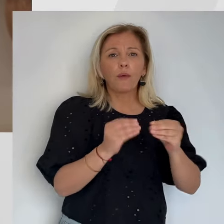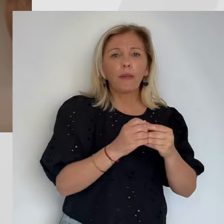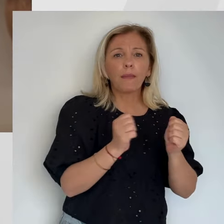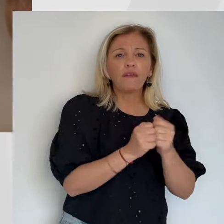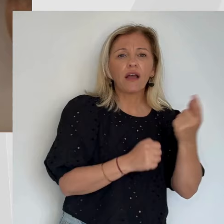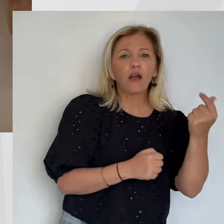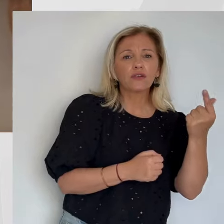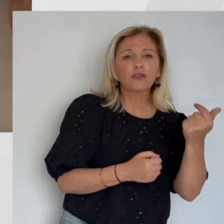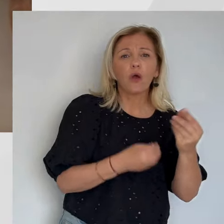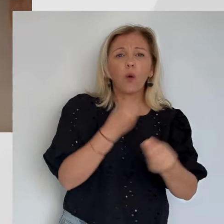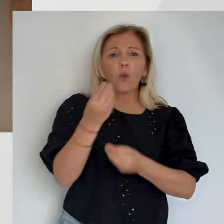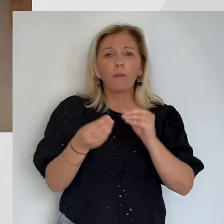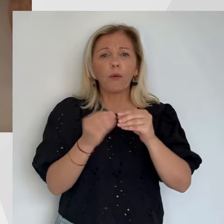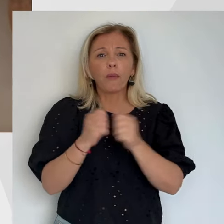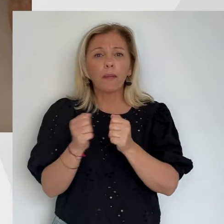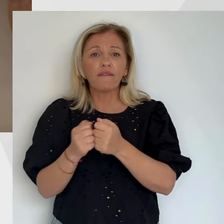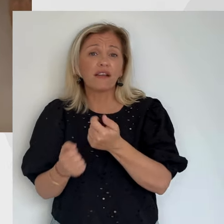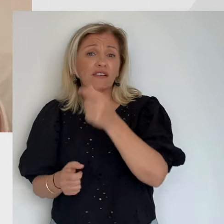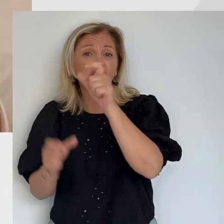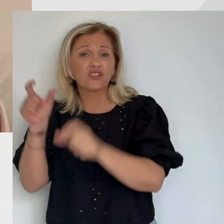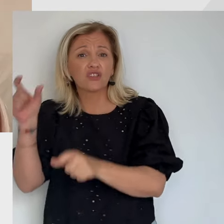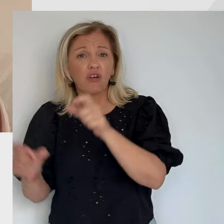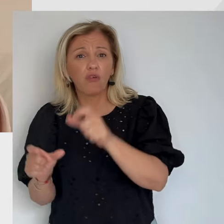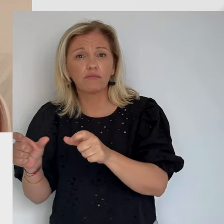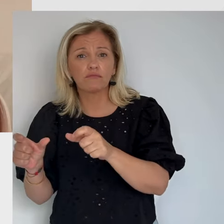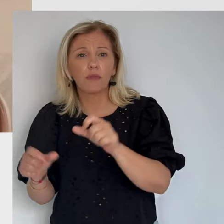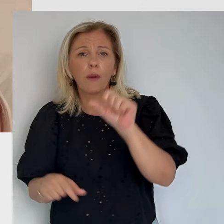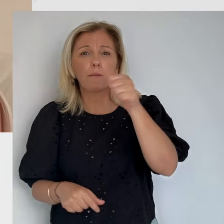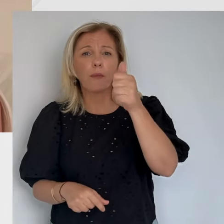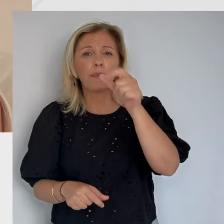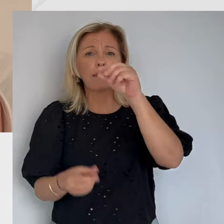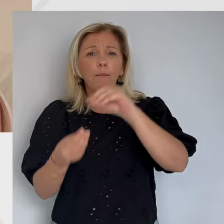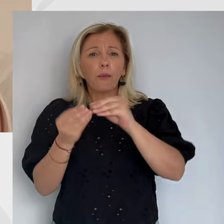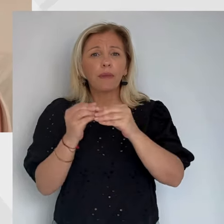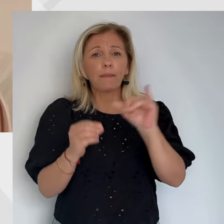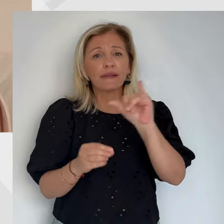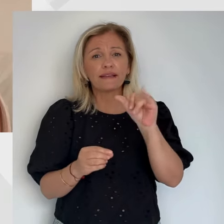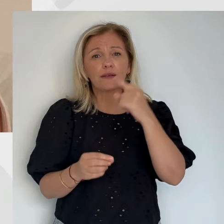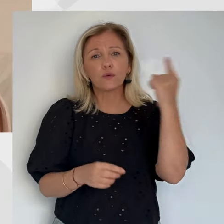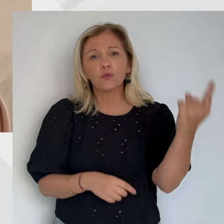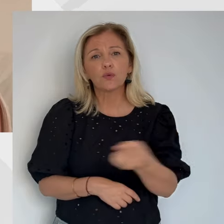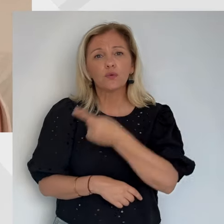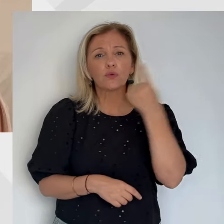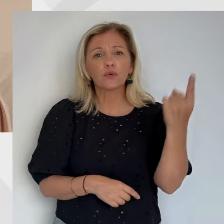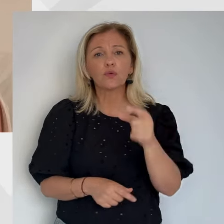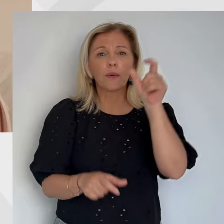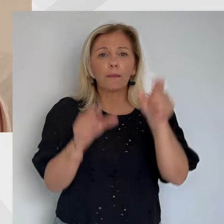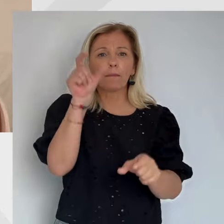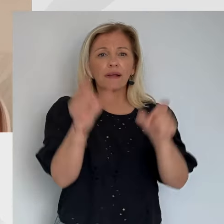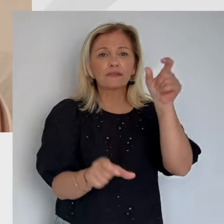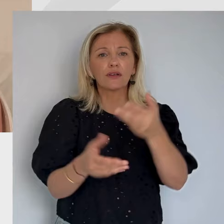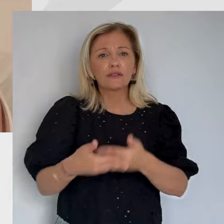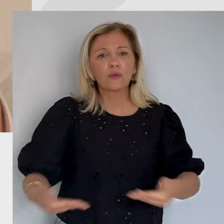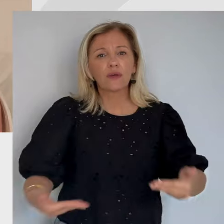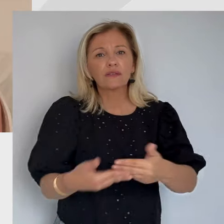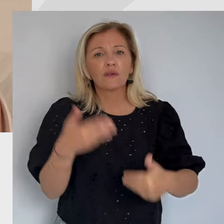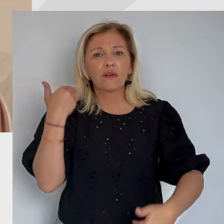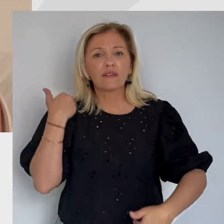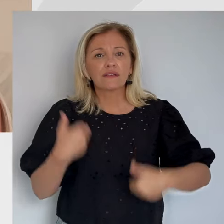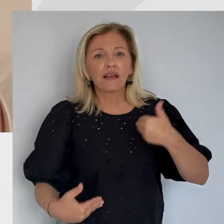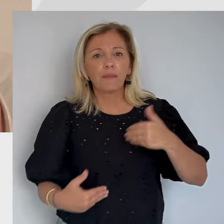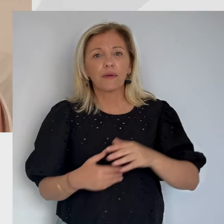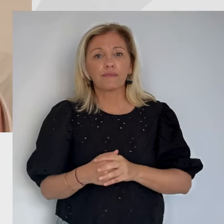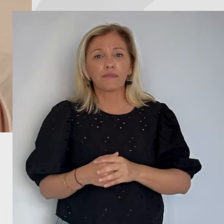Que ce soit pour des crises économiques ou sociales, les premiers impactés sont systématiquement les personnes en situation de